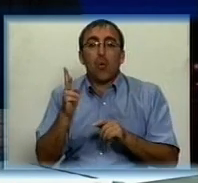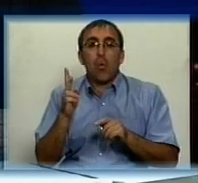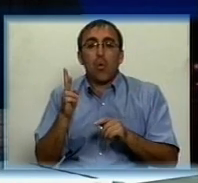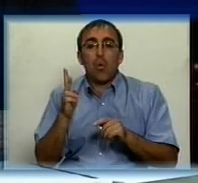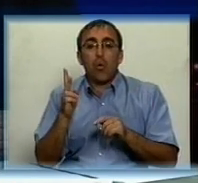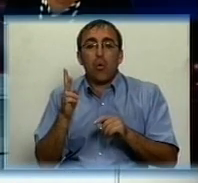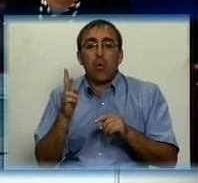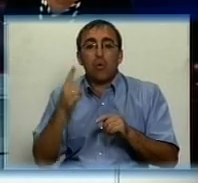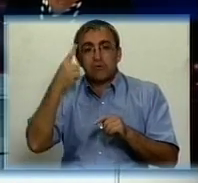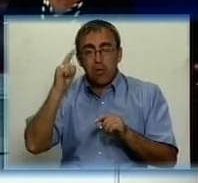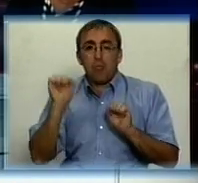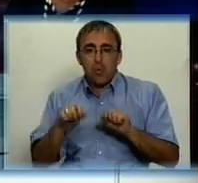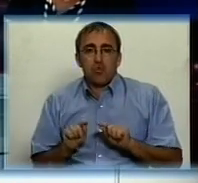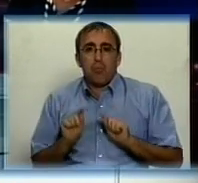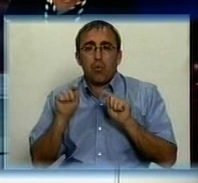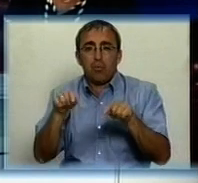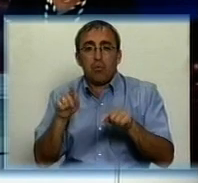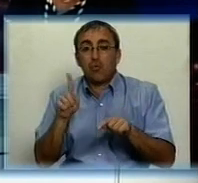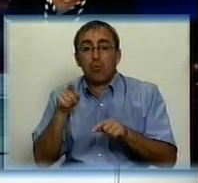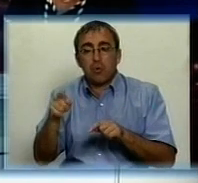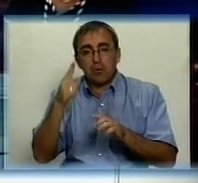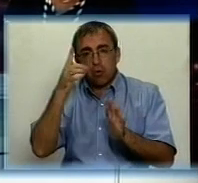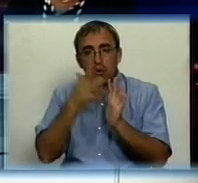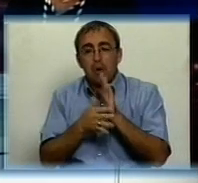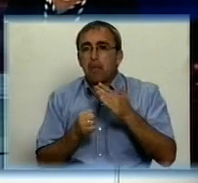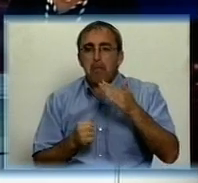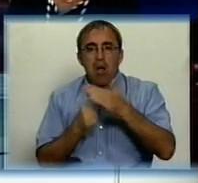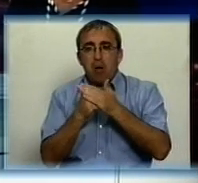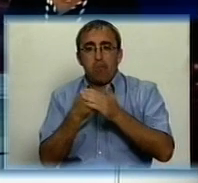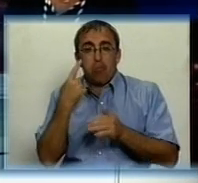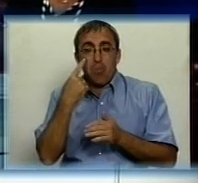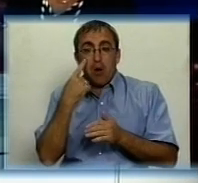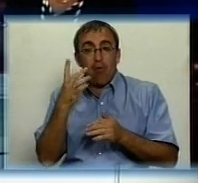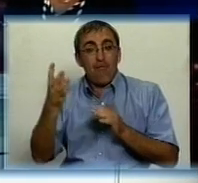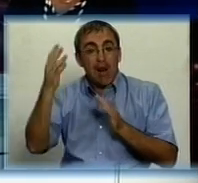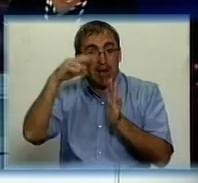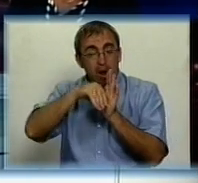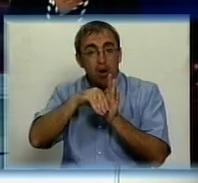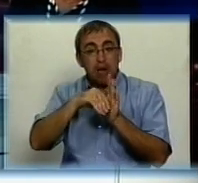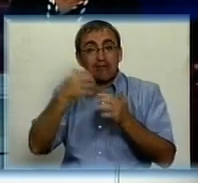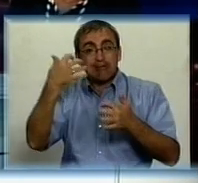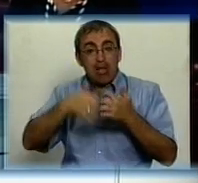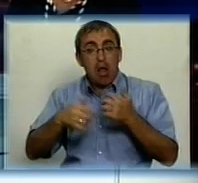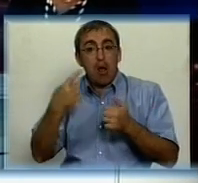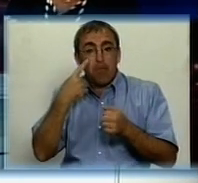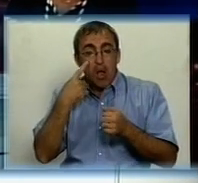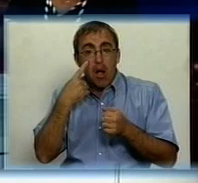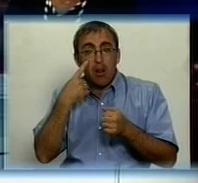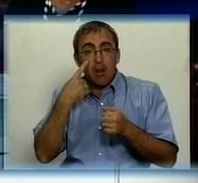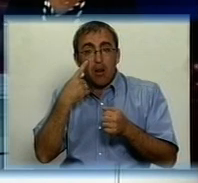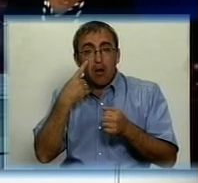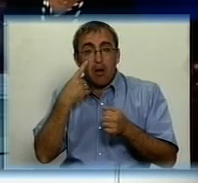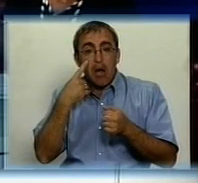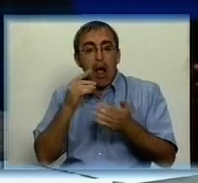вже знають, що вони можуть поступити, тому що це зрозумілий максимальний бал. Але враховується при вступі ще середній бал безпосереднього